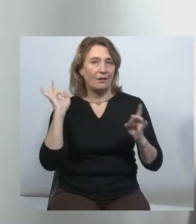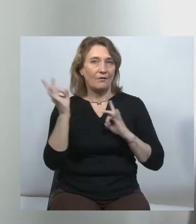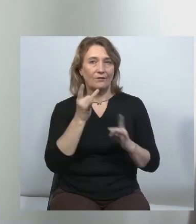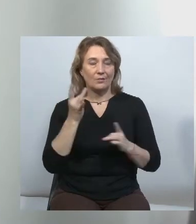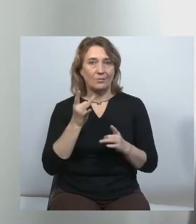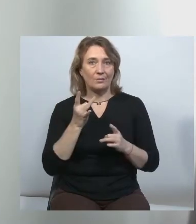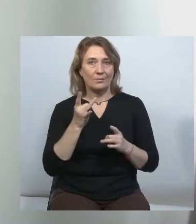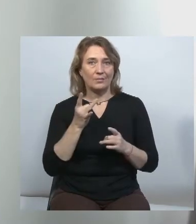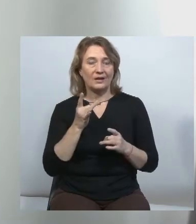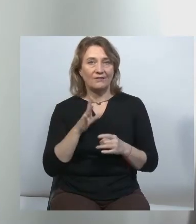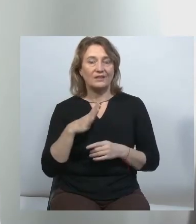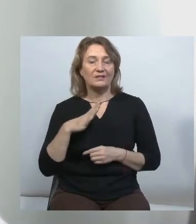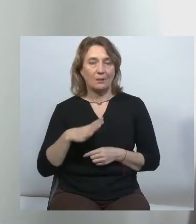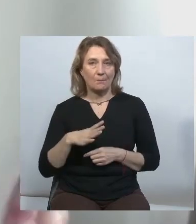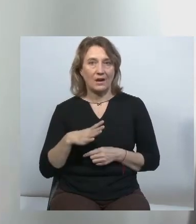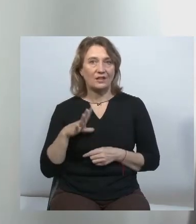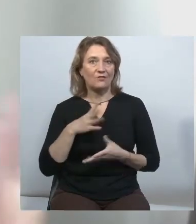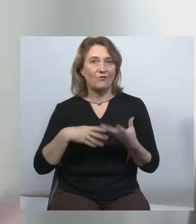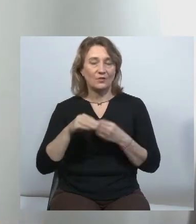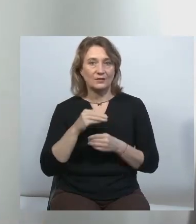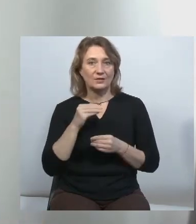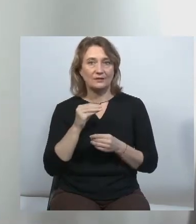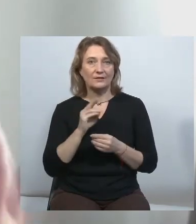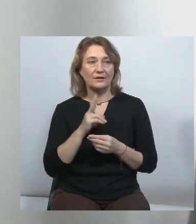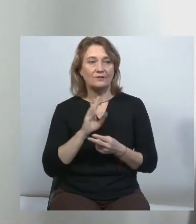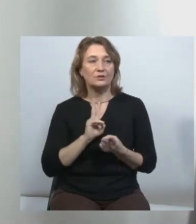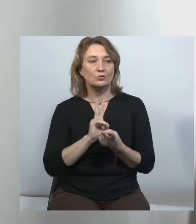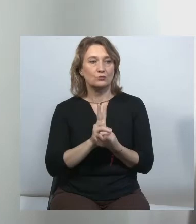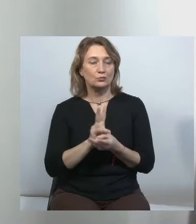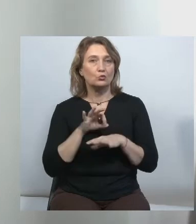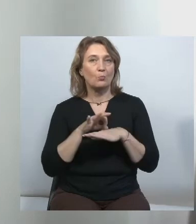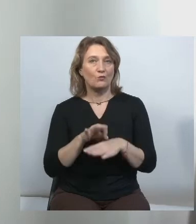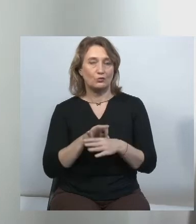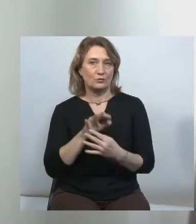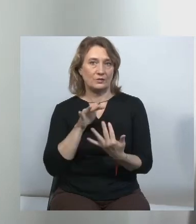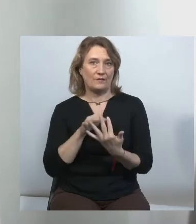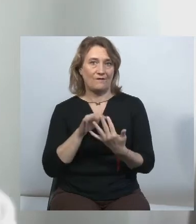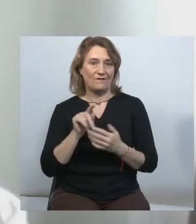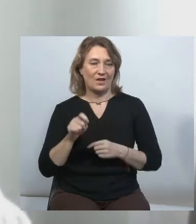та ми особливо, бо вона у нас супроводжується війною